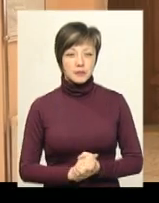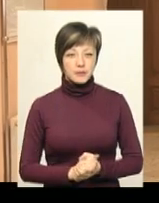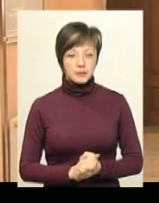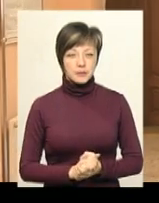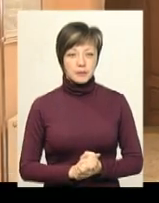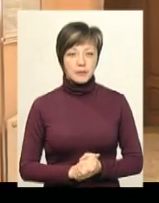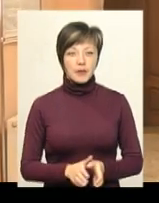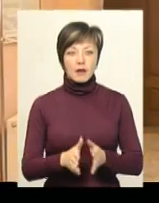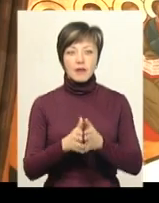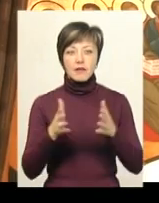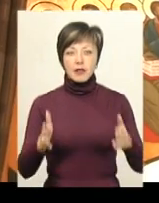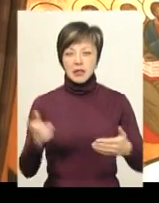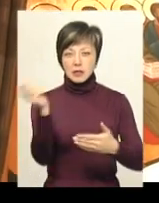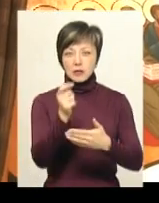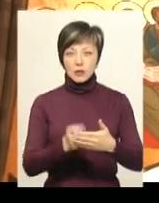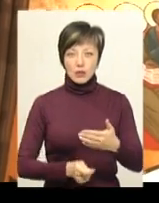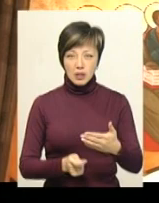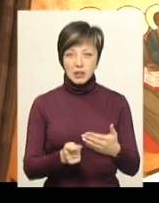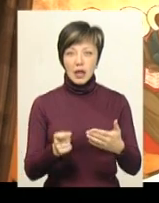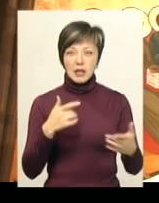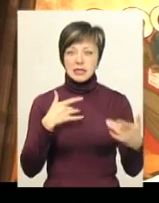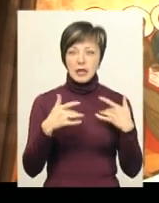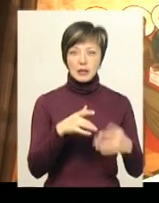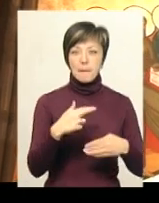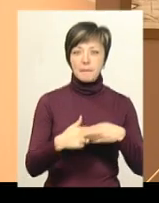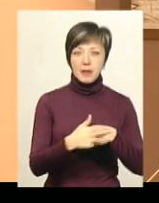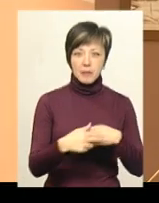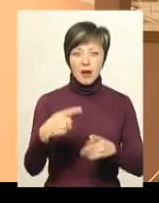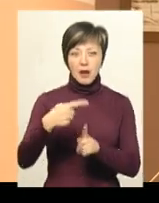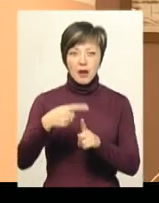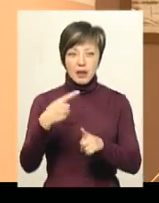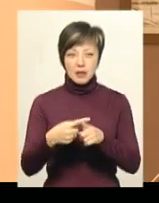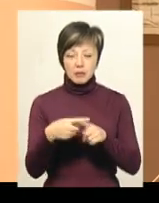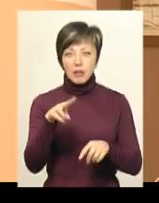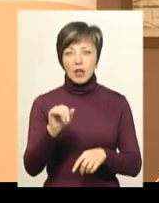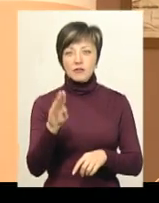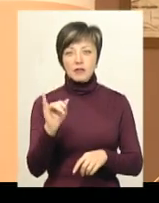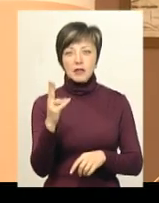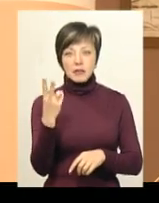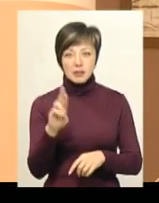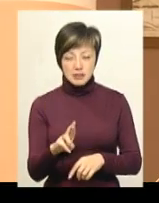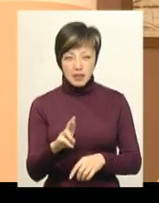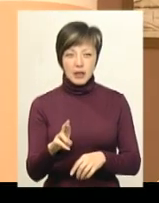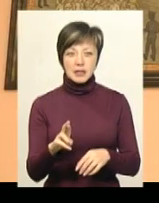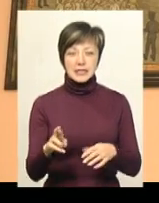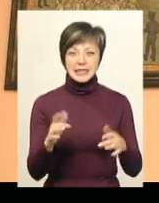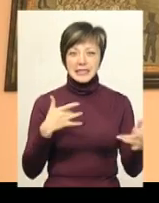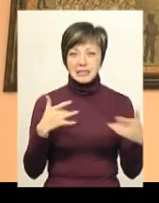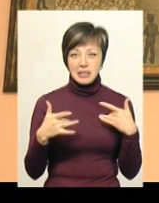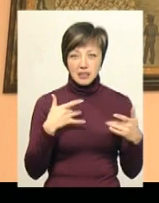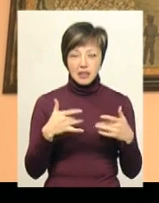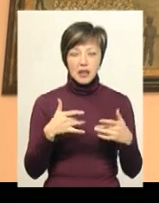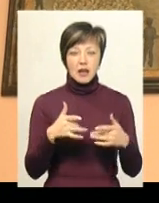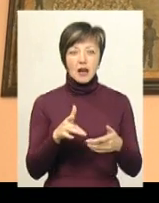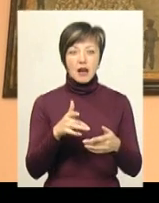Великий стінопис, де зображені сцени з Біблії, хрест із зображенням Туринської плащаниці, сцени з хресного шляху. Так розписані стіни